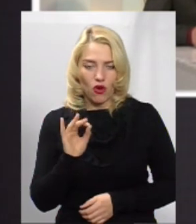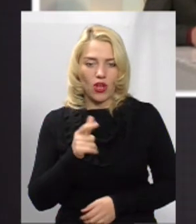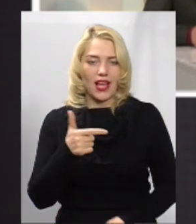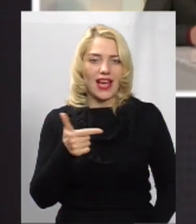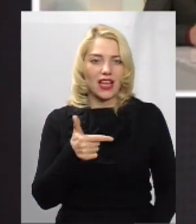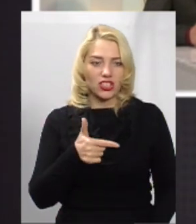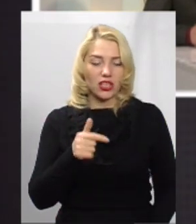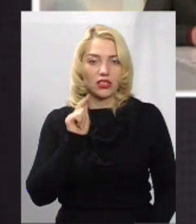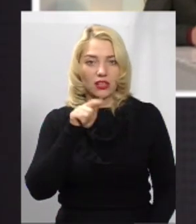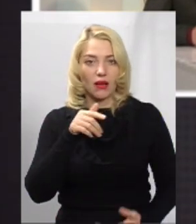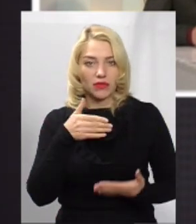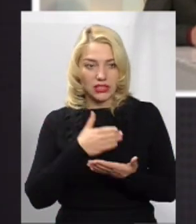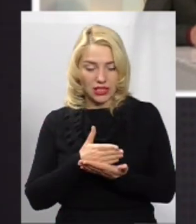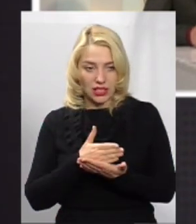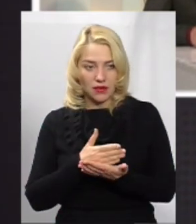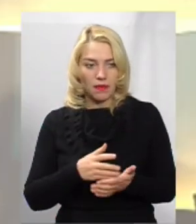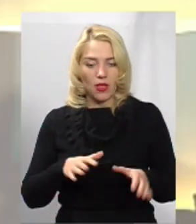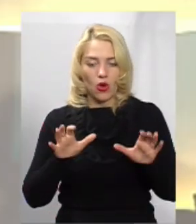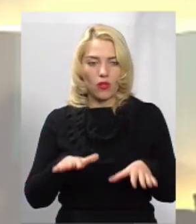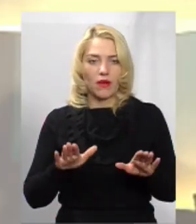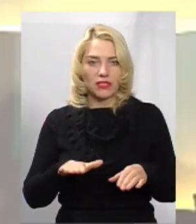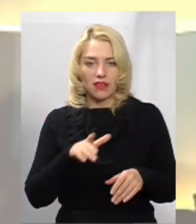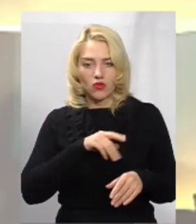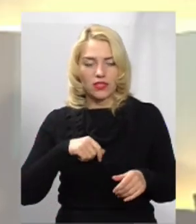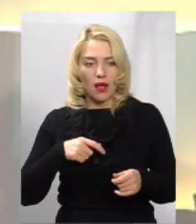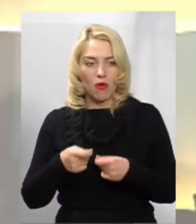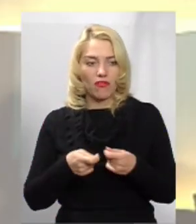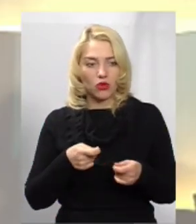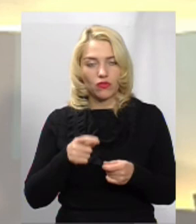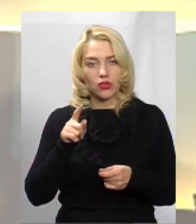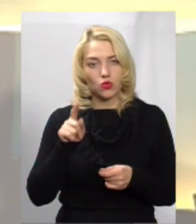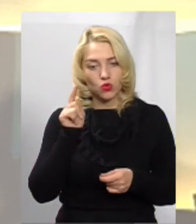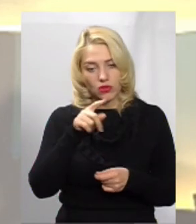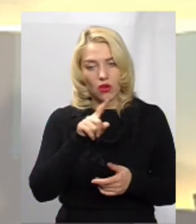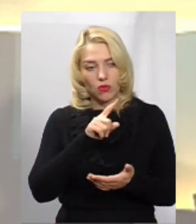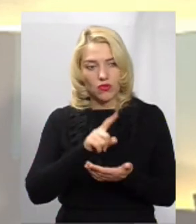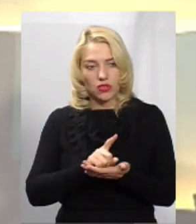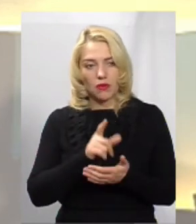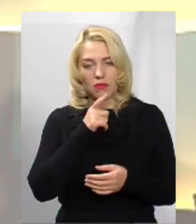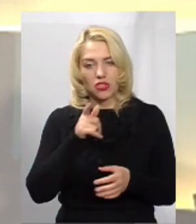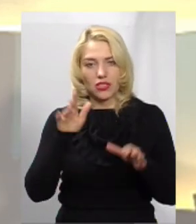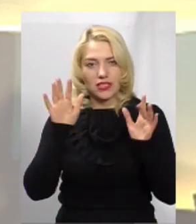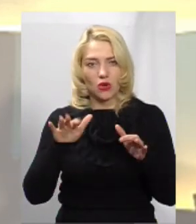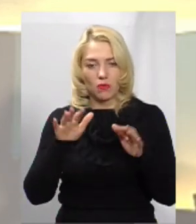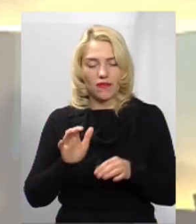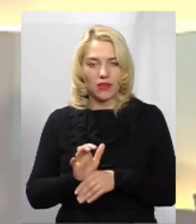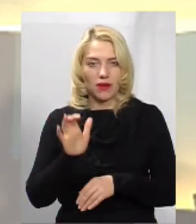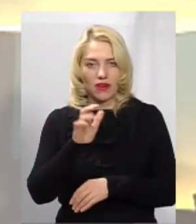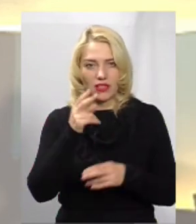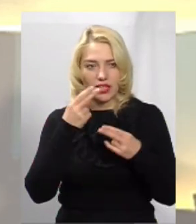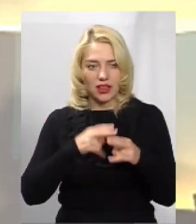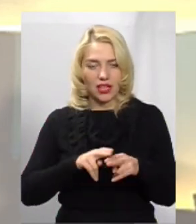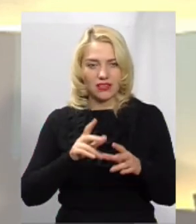Гречани, то там є голова місцевого самоврядування. Туди обов'язково під час нього падів відправляється техніка.